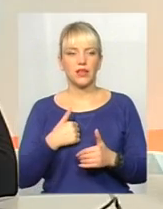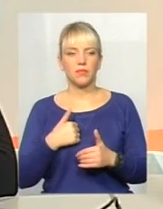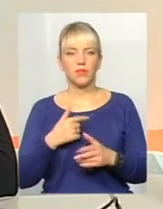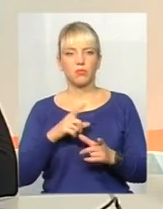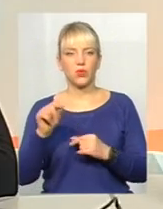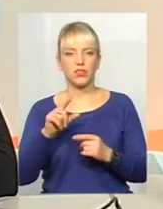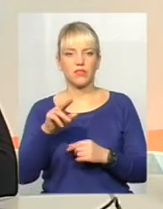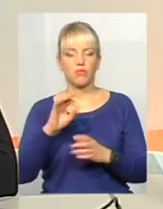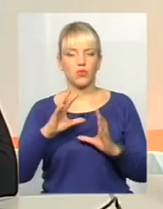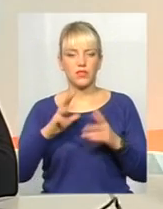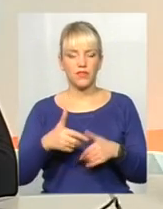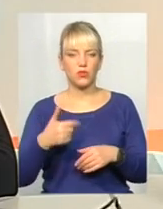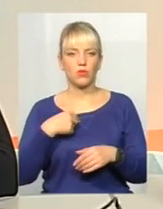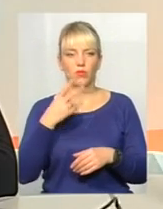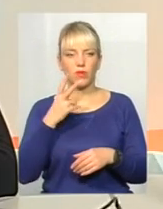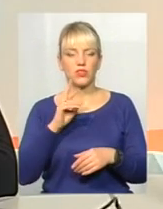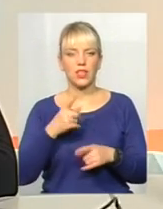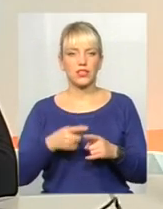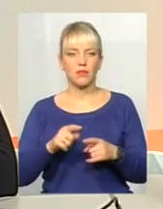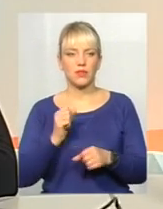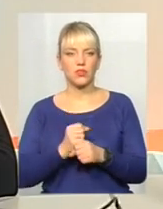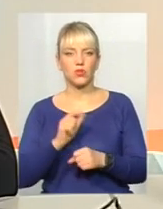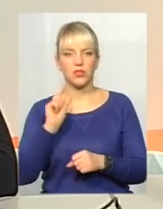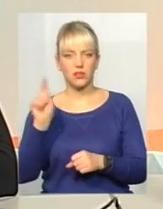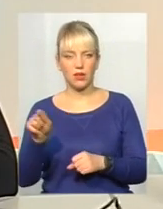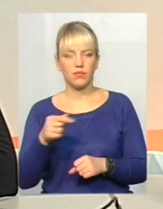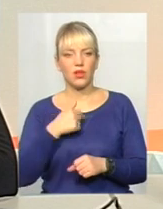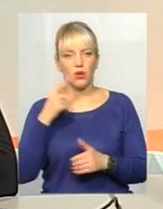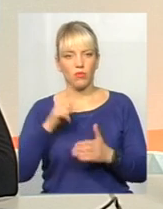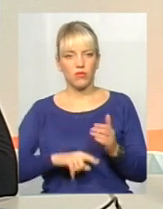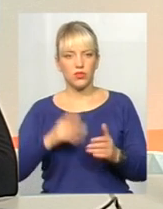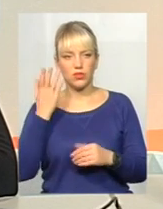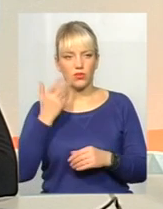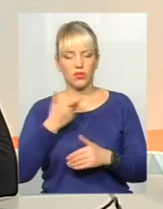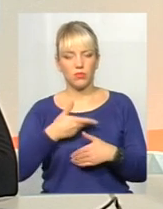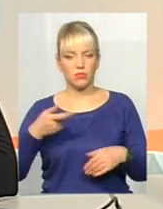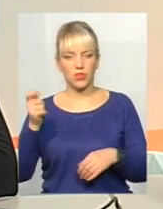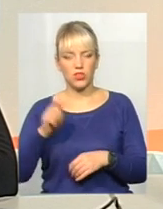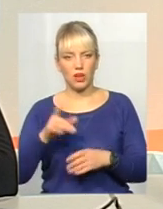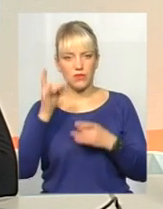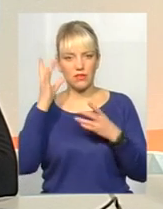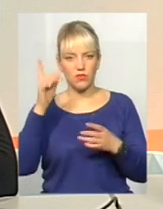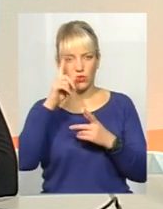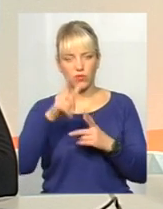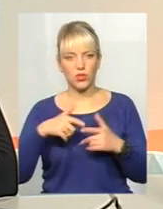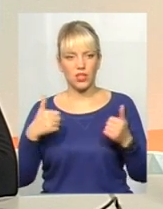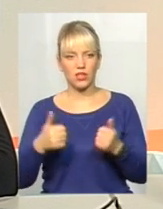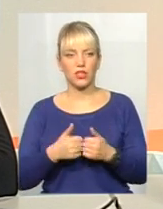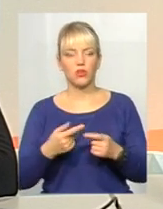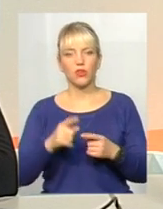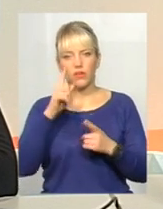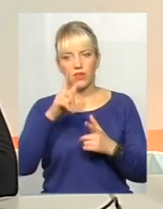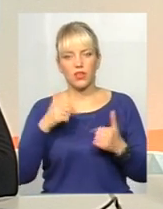світу і побачив, як це працює там. І, ну, повірте, коли ми приїжджаємо в цивілізовану країну, в країну з розвинутою